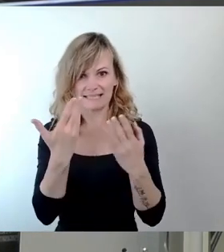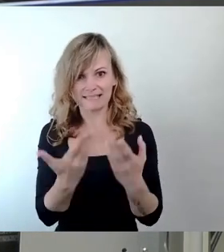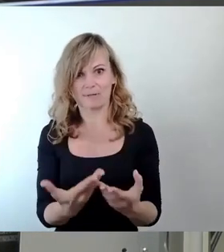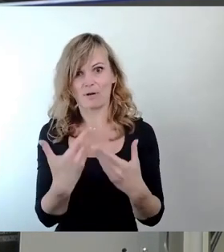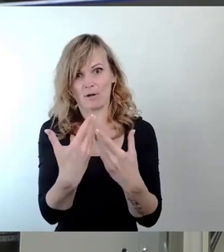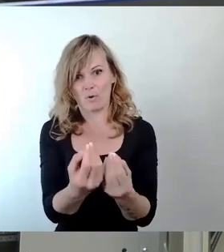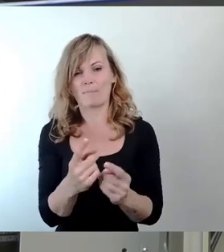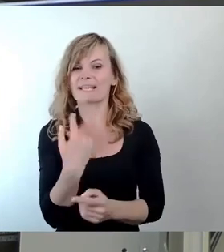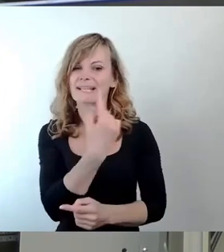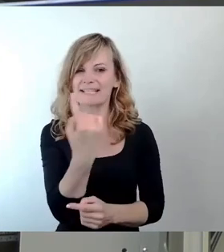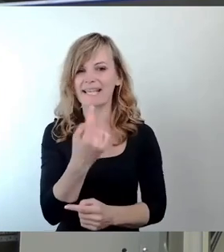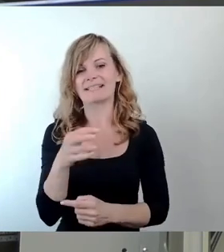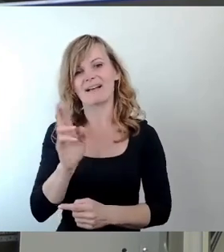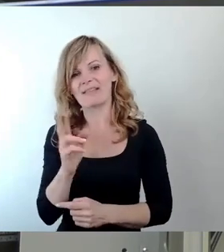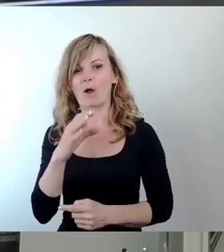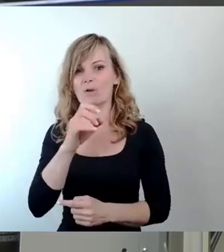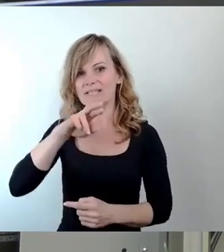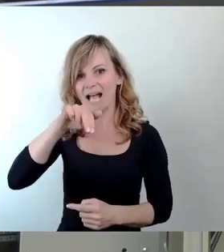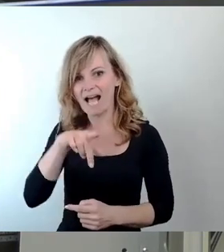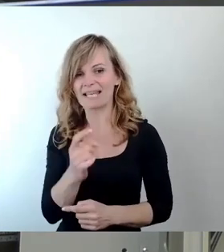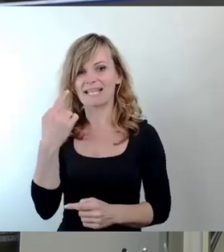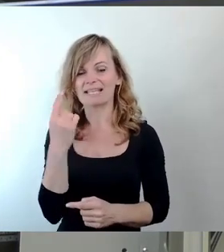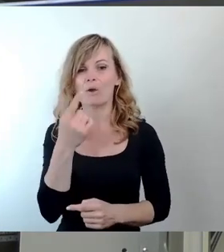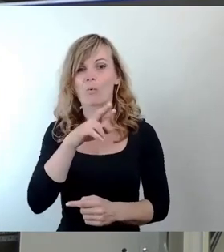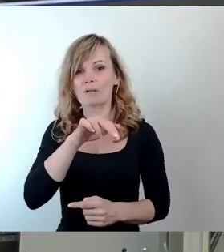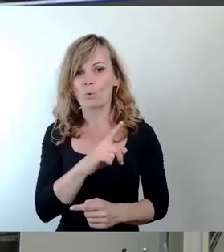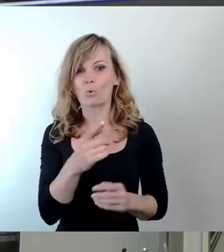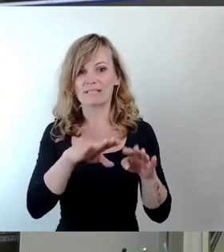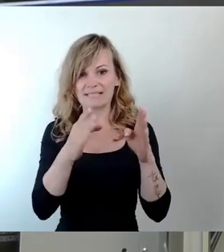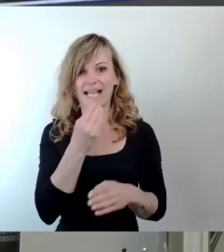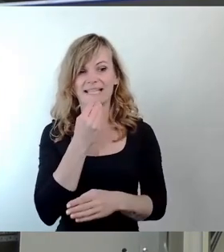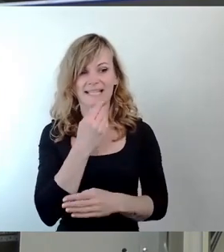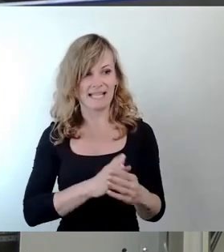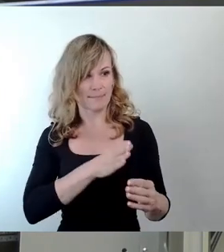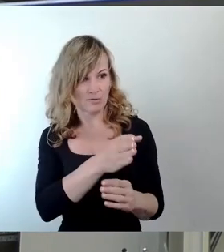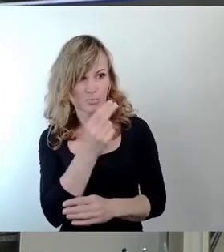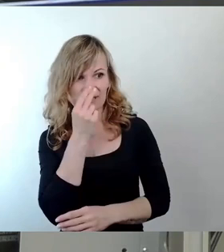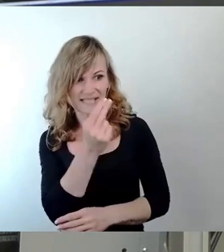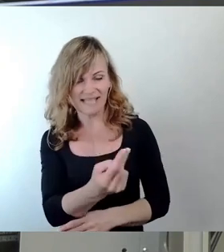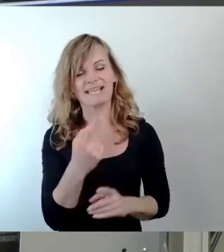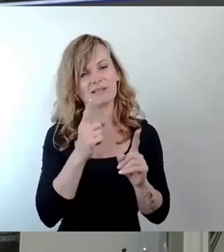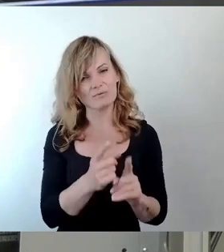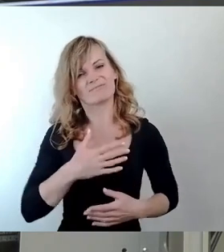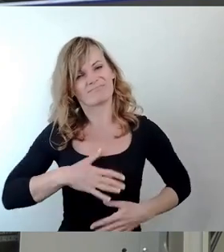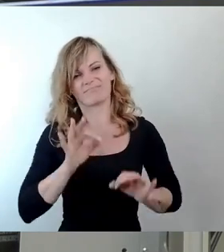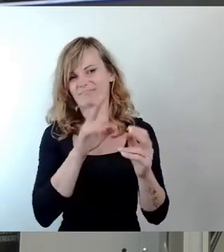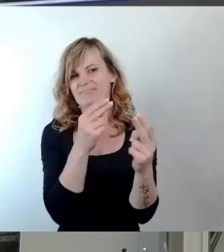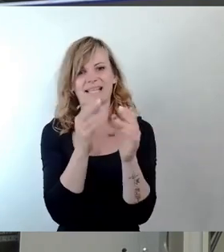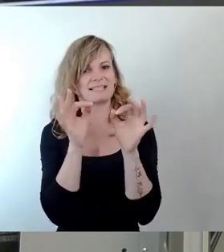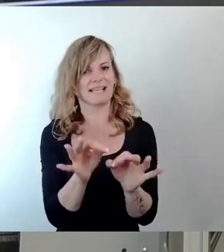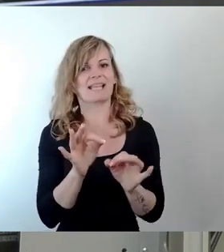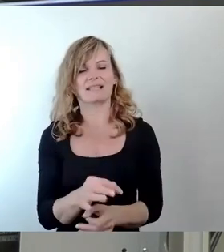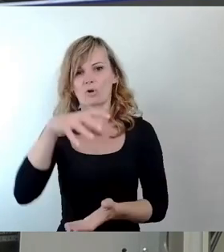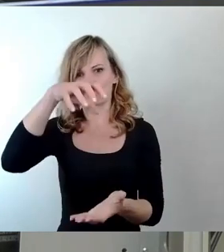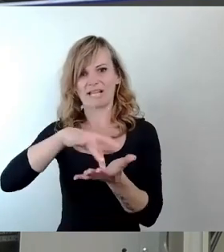Australer in der Robotronen-Kantine besucht hat, der hat gesehen, dass es ihr gut tut, in der Mitte der Stadt angekommen zu